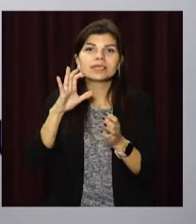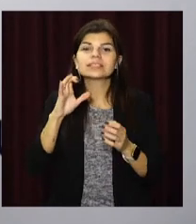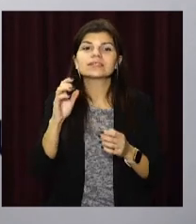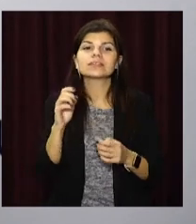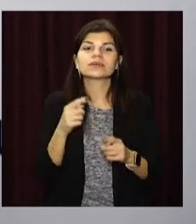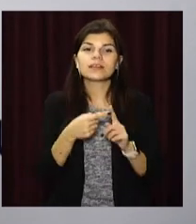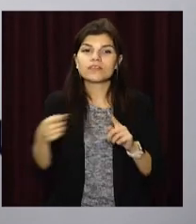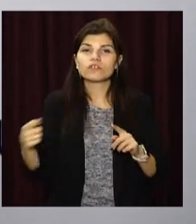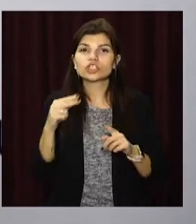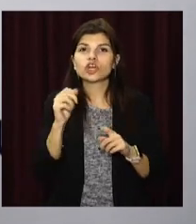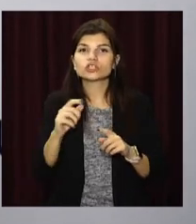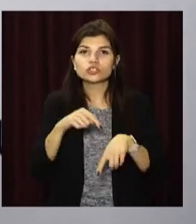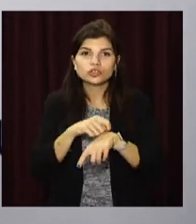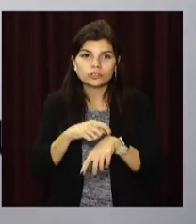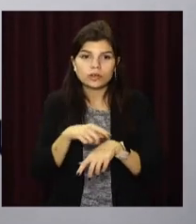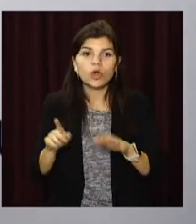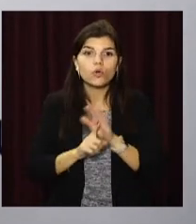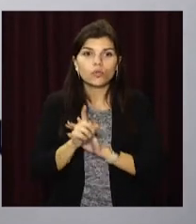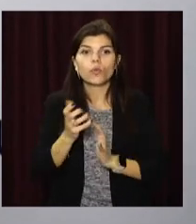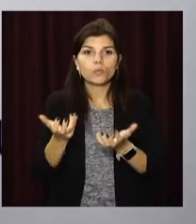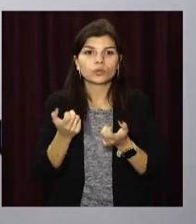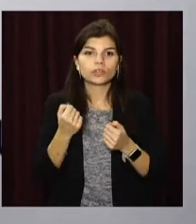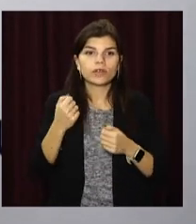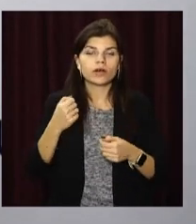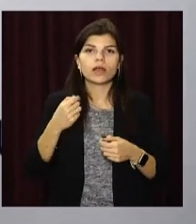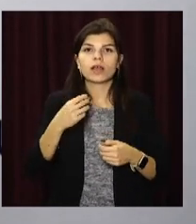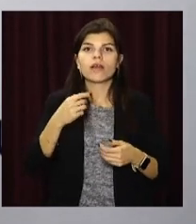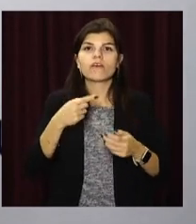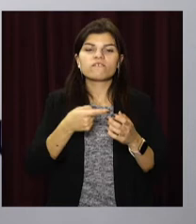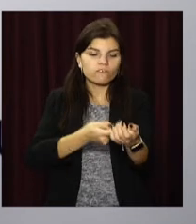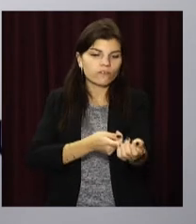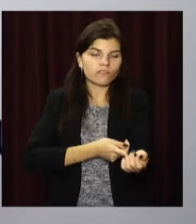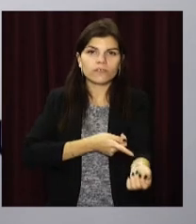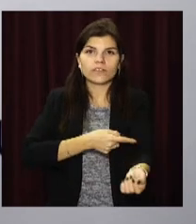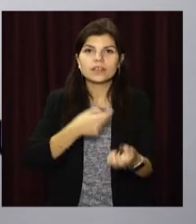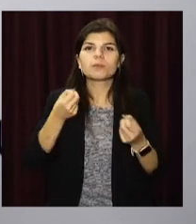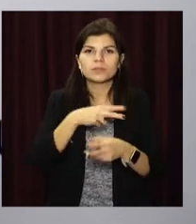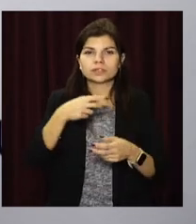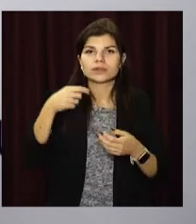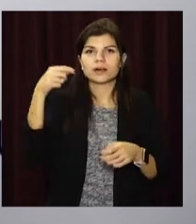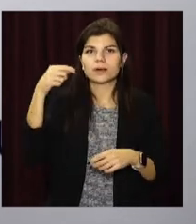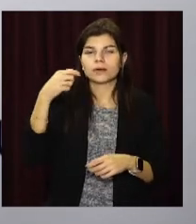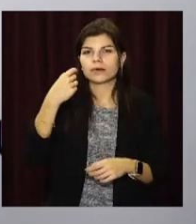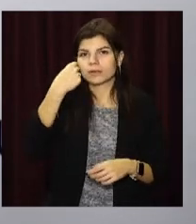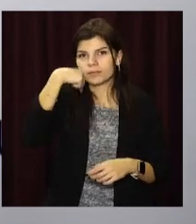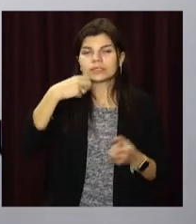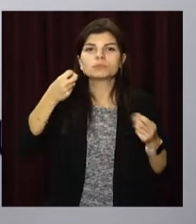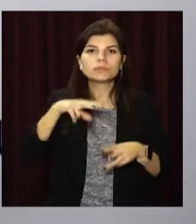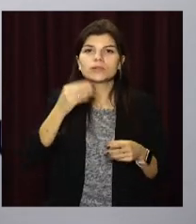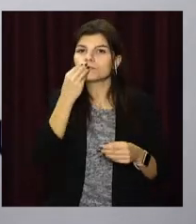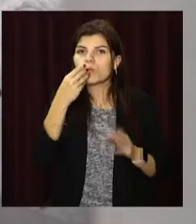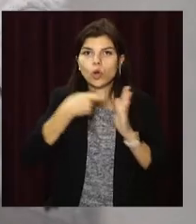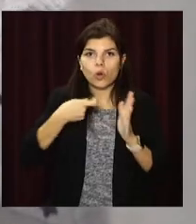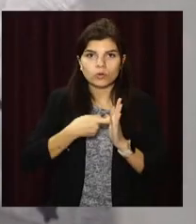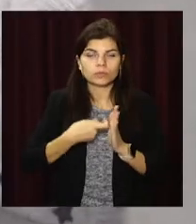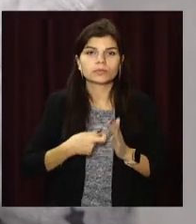часів життя вони починають отримати внутривенне питання, тому що ніяких запасів питательних віществ, що цей дитина не має.